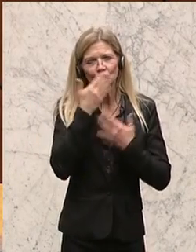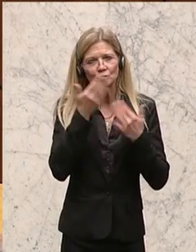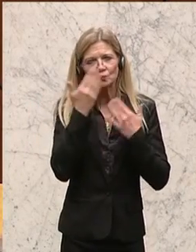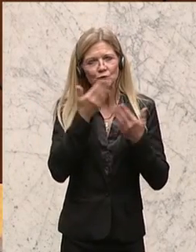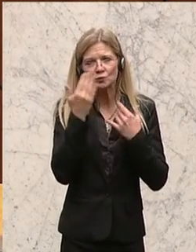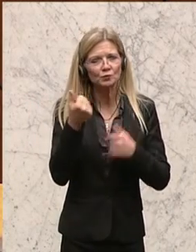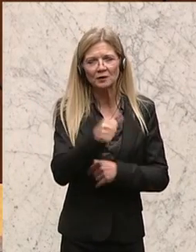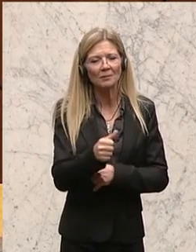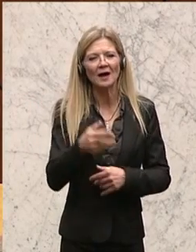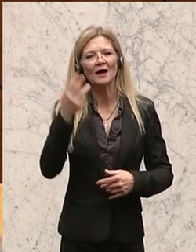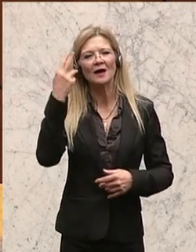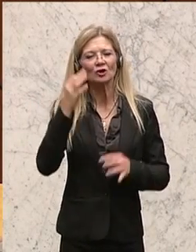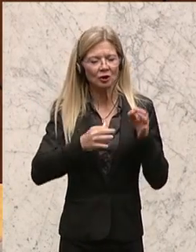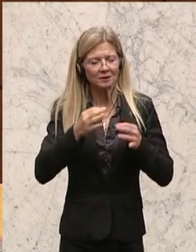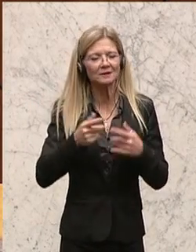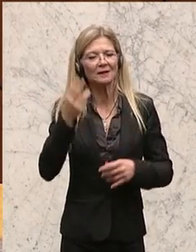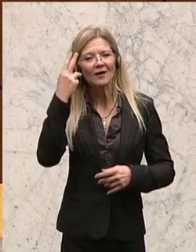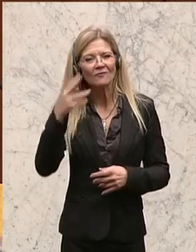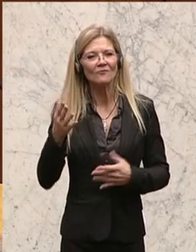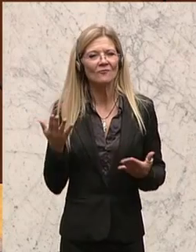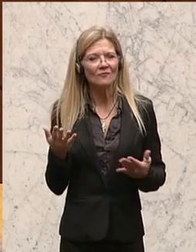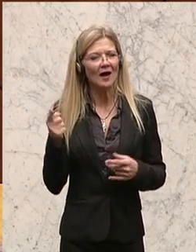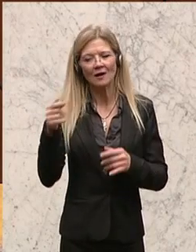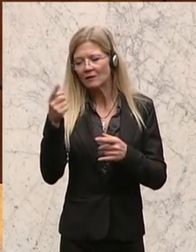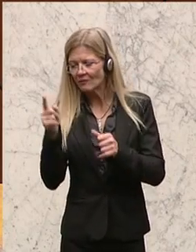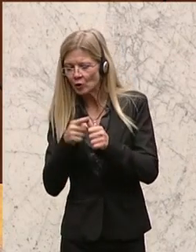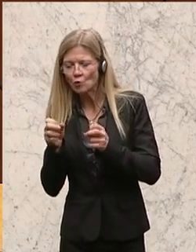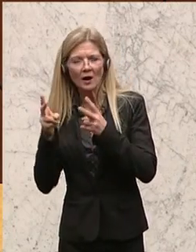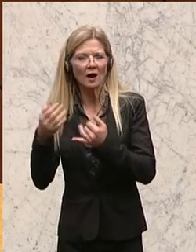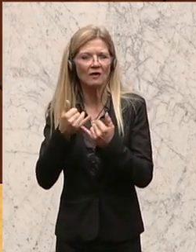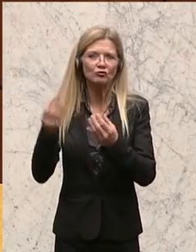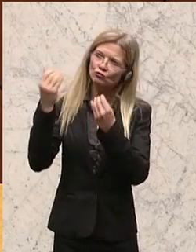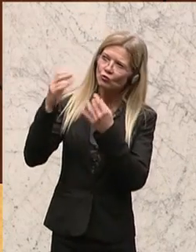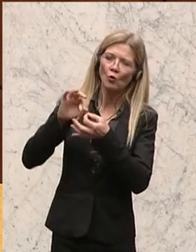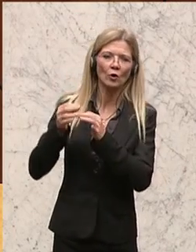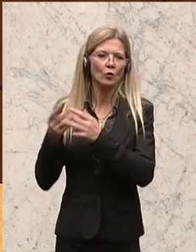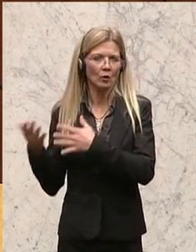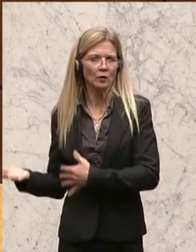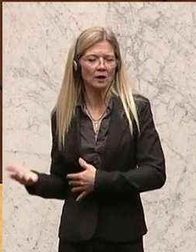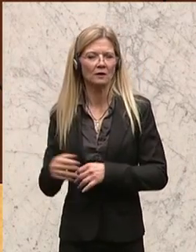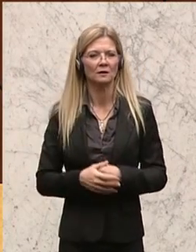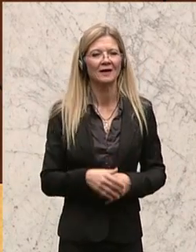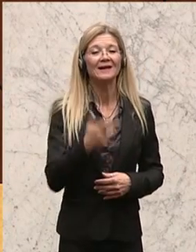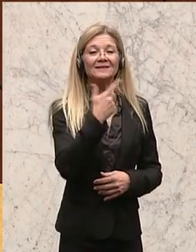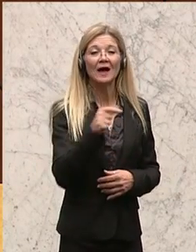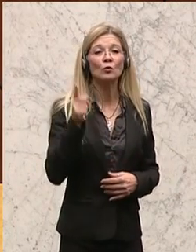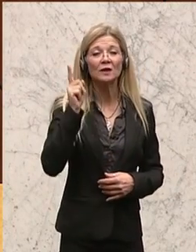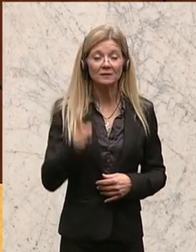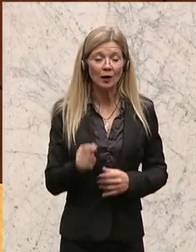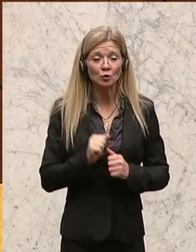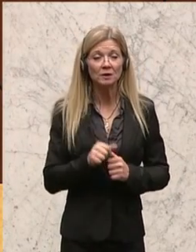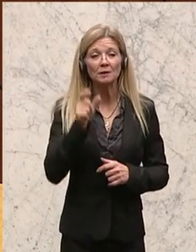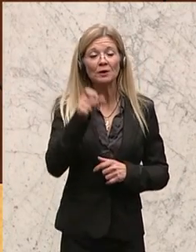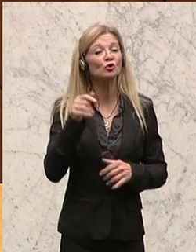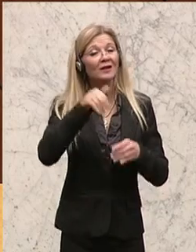Statistik. 300.000 Personen in der Mindestsicherung, das waren vor fünf Jahren 180.000 Personen.